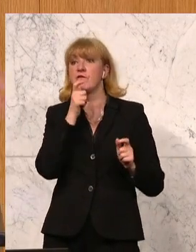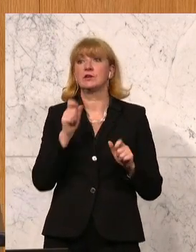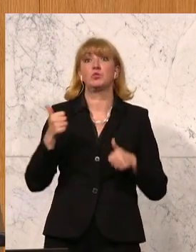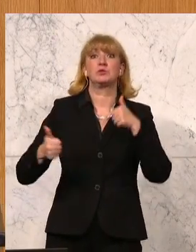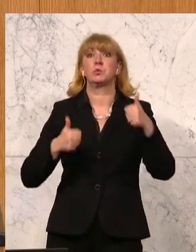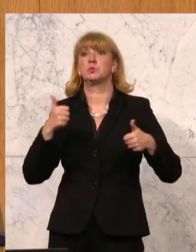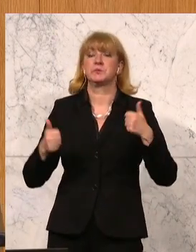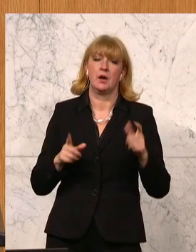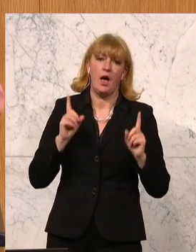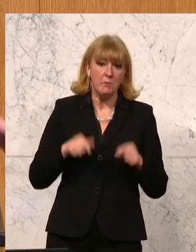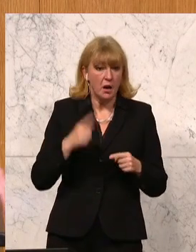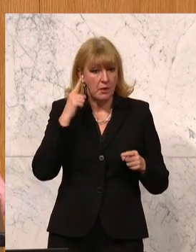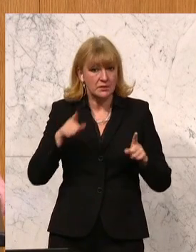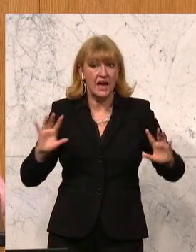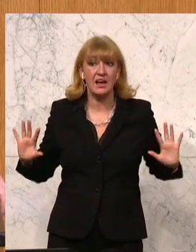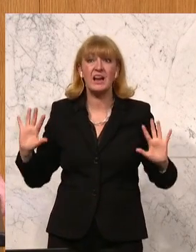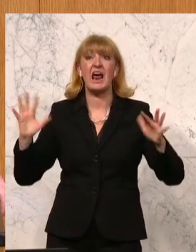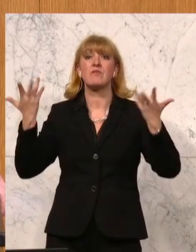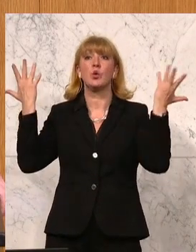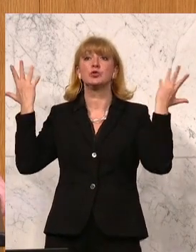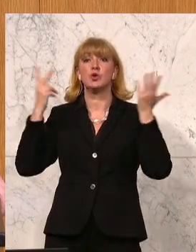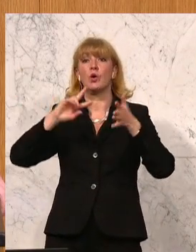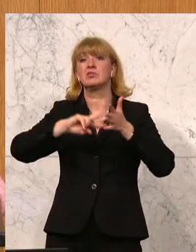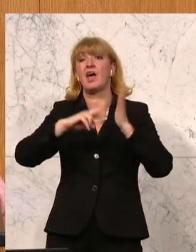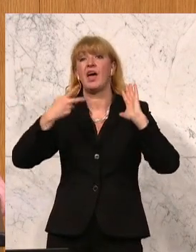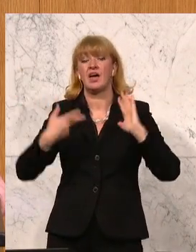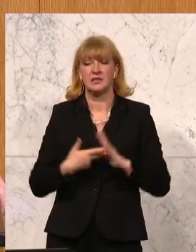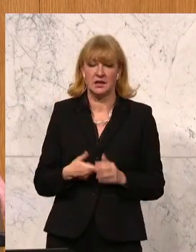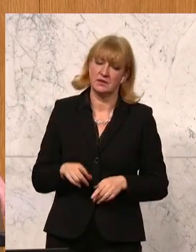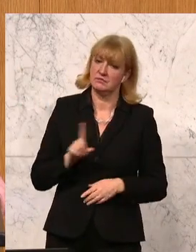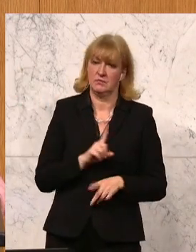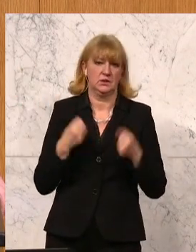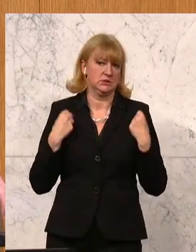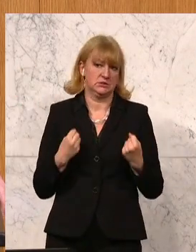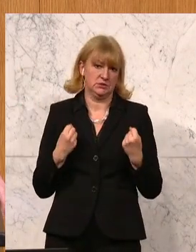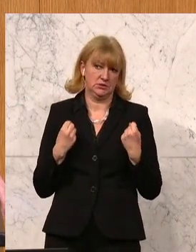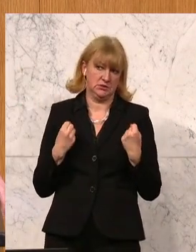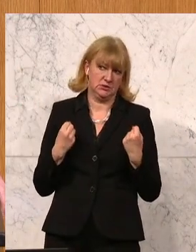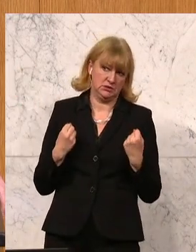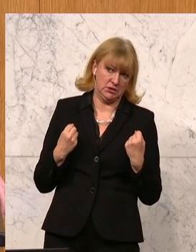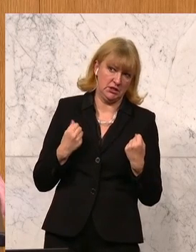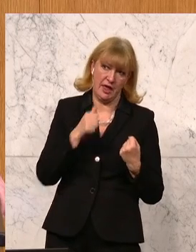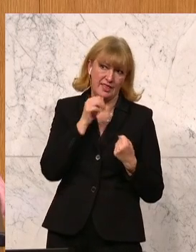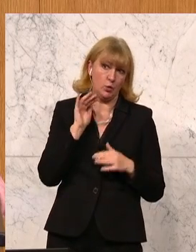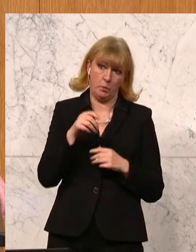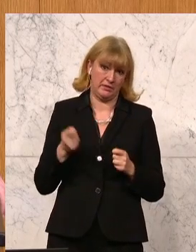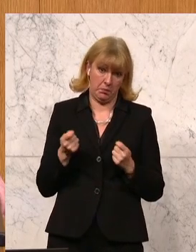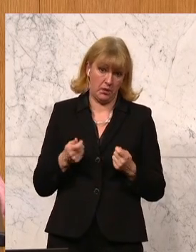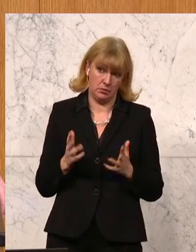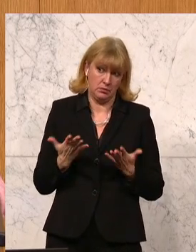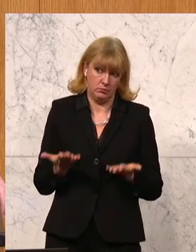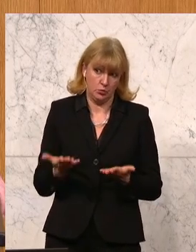von Revolution zu sprechen oder einer revolutionären Technologie ist sicher nicht übertrieben, wenn wir über künstliche Intelligenz sprechen.